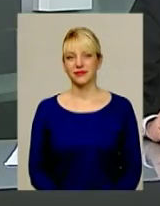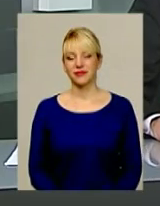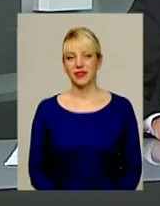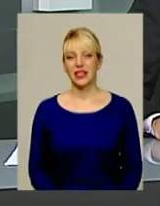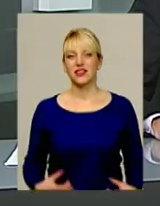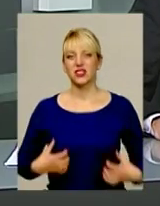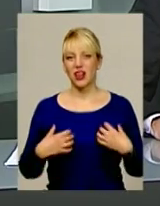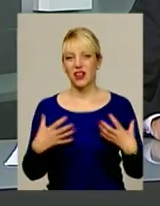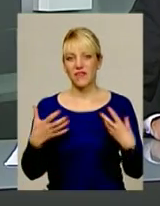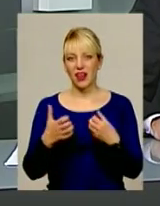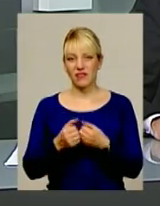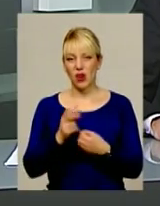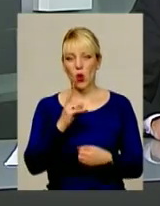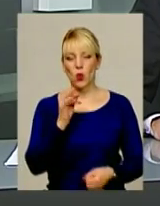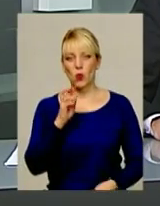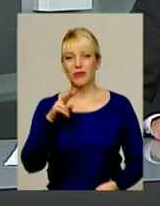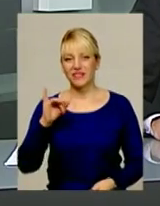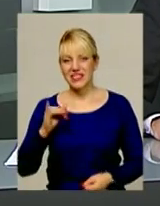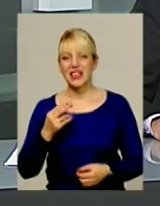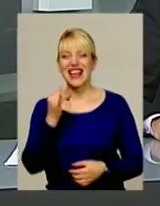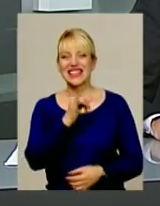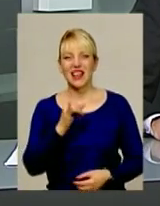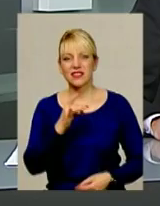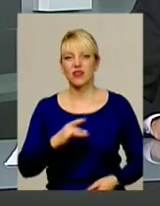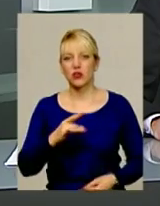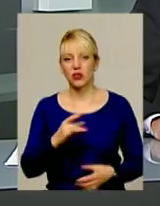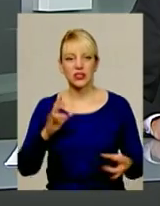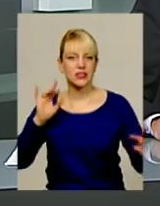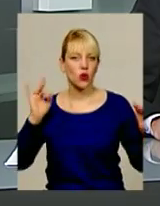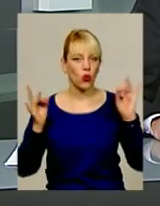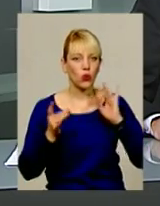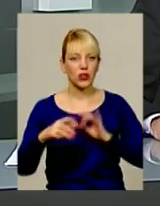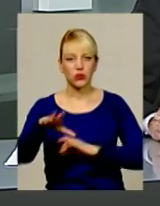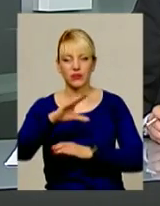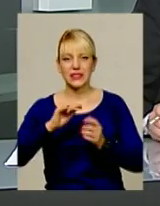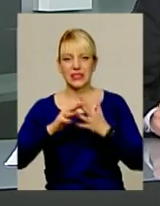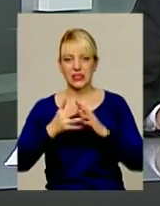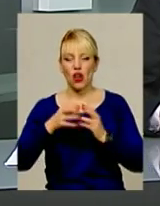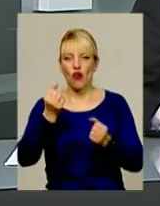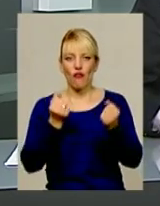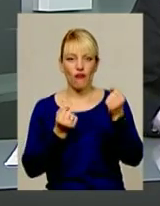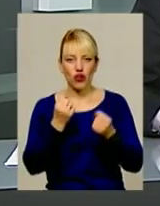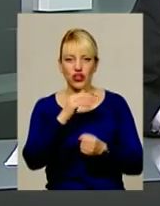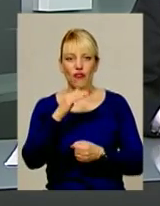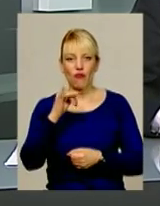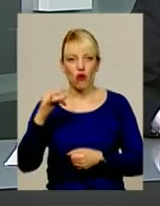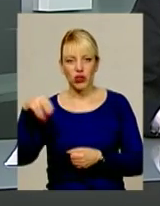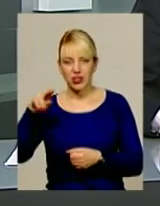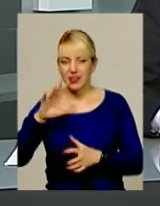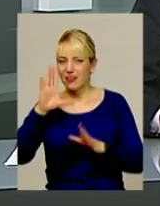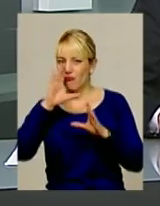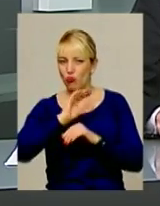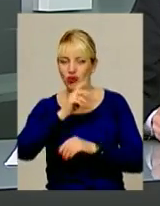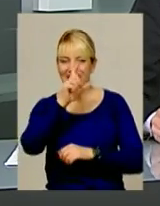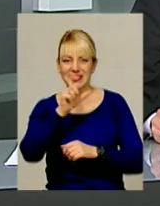Жахлива аварія в клубівці Ізяславського району сколихнула село. В понеділок водій Форду не впорався з керуванням, врізався там в